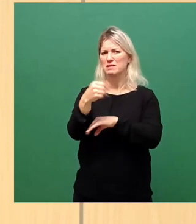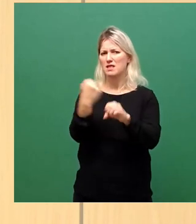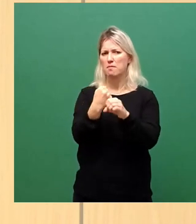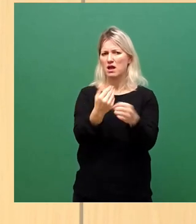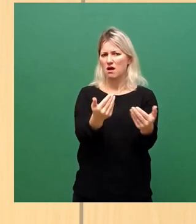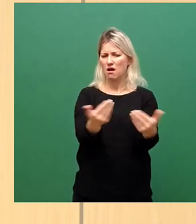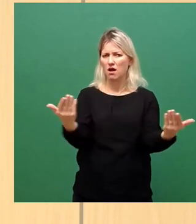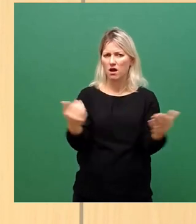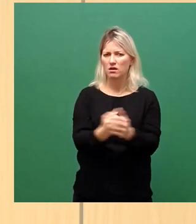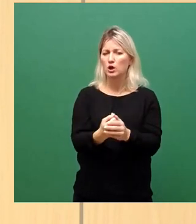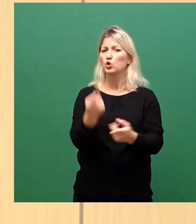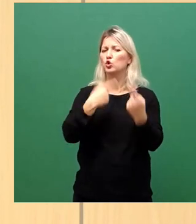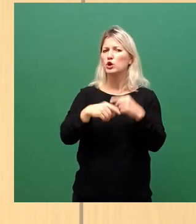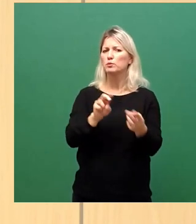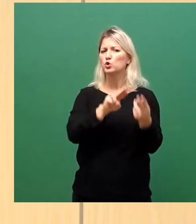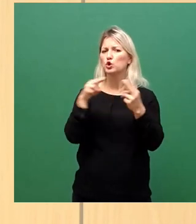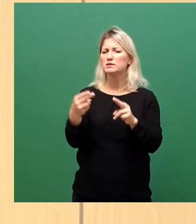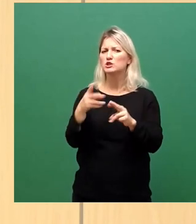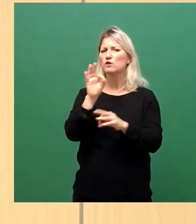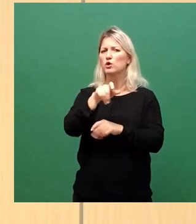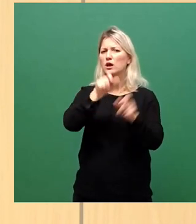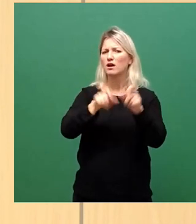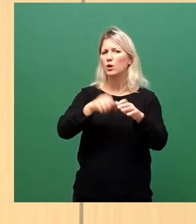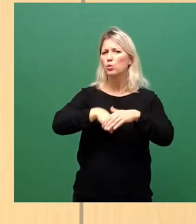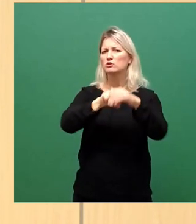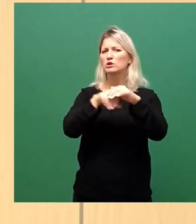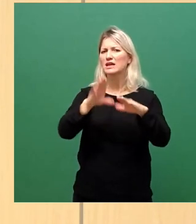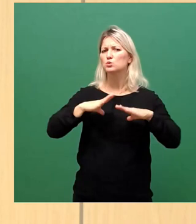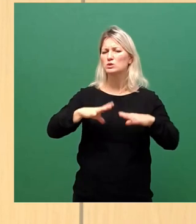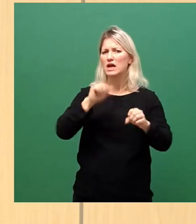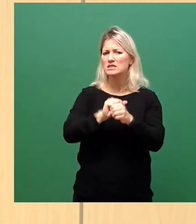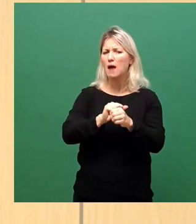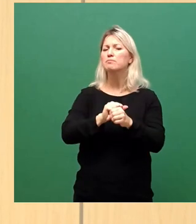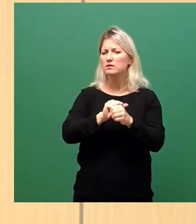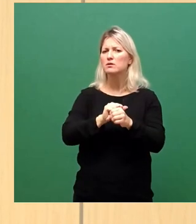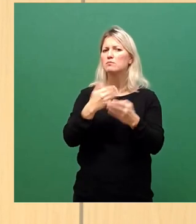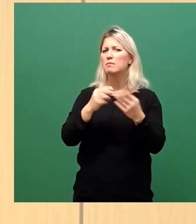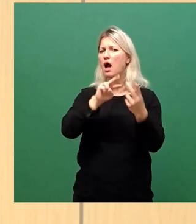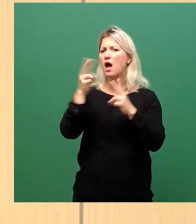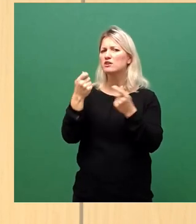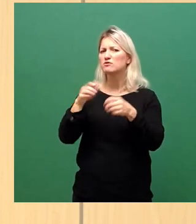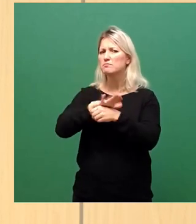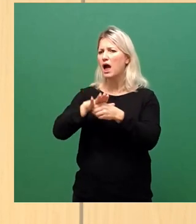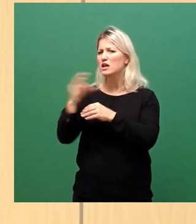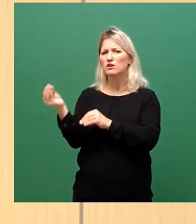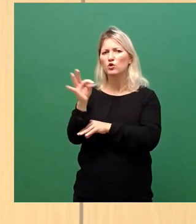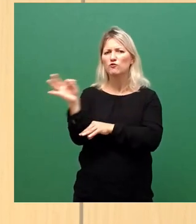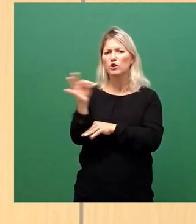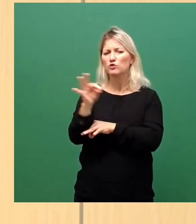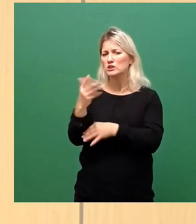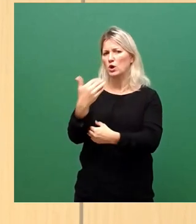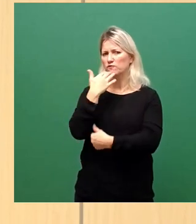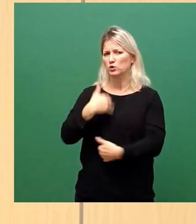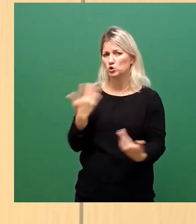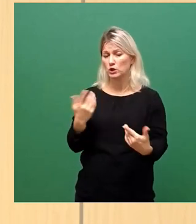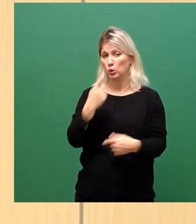bei der Umsetzung von personeller Unterstützung des Gesundheitsamtes durch andere Geschäftsbereiche gewünscht. Und hierfür ist nicht nur der Oberbürgermeister allein,